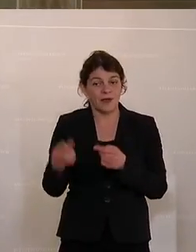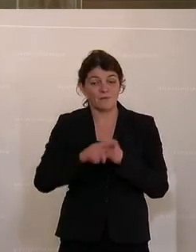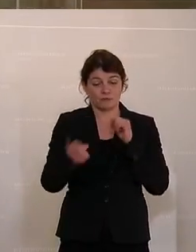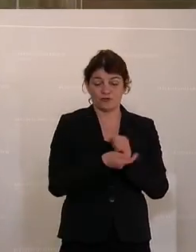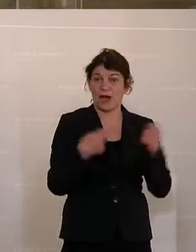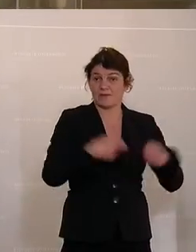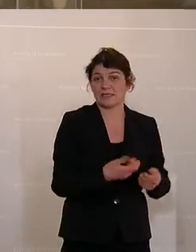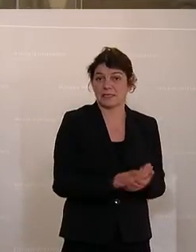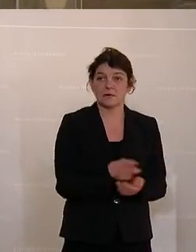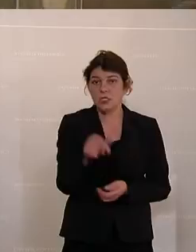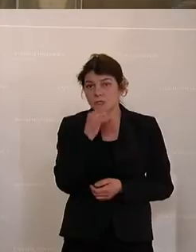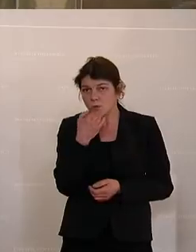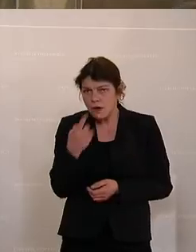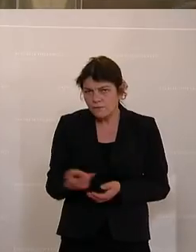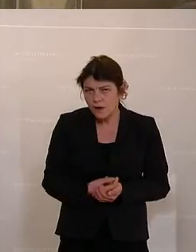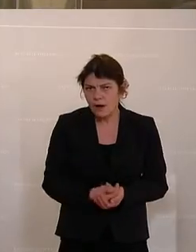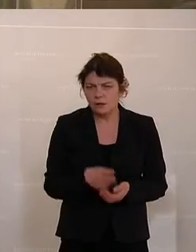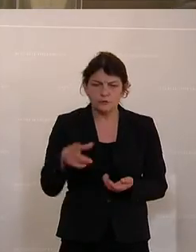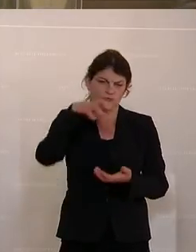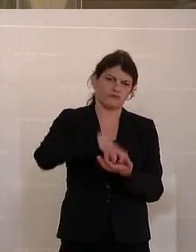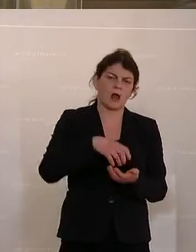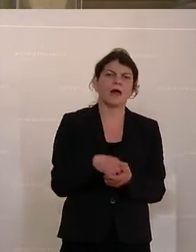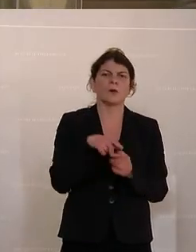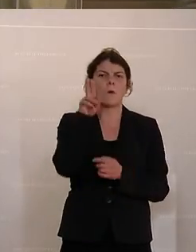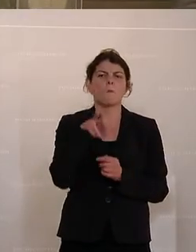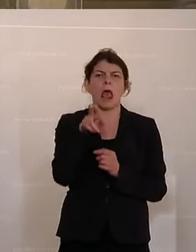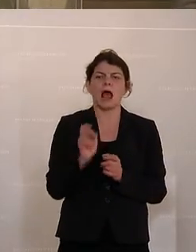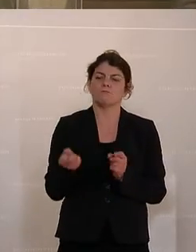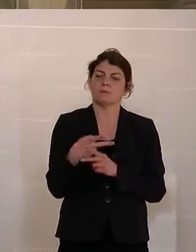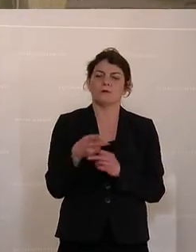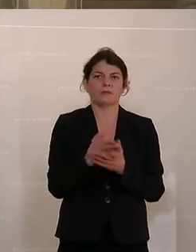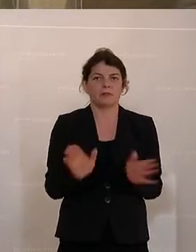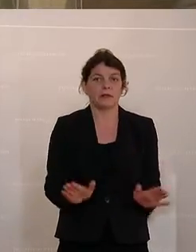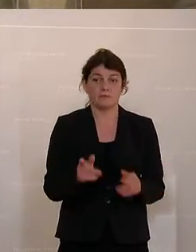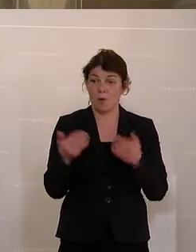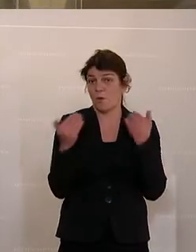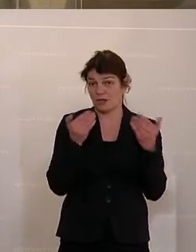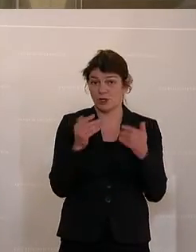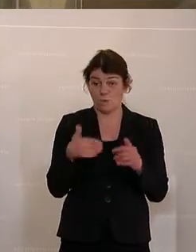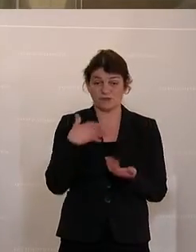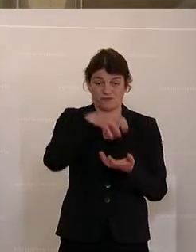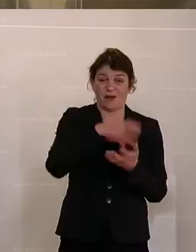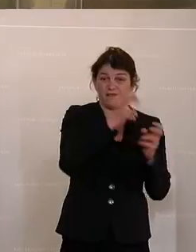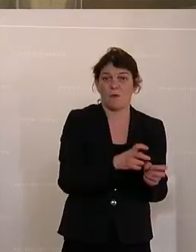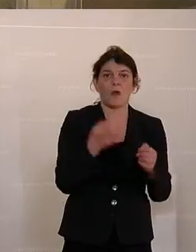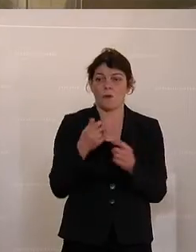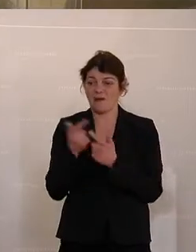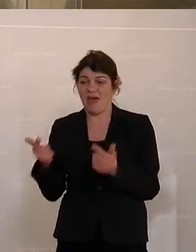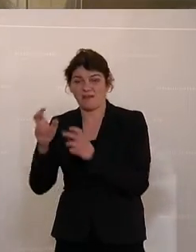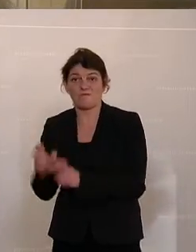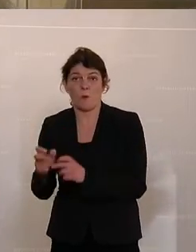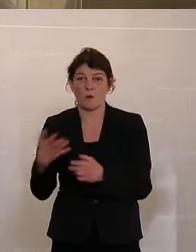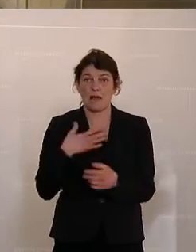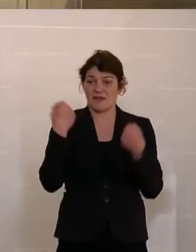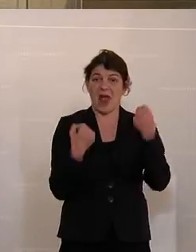es nicht so leicht, dass sie in der Stadt bei der U-Bahn einsteigen können. Es macht schon einen Unterschied, ob ich in der Stadt wohne oder am Land und mein